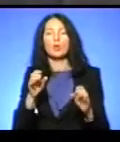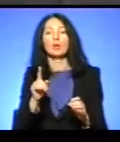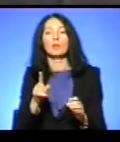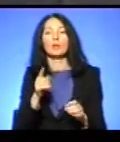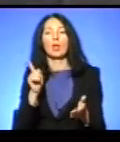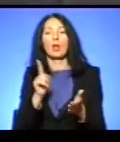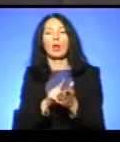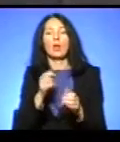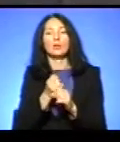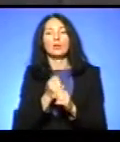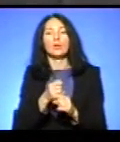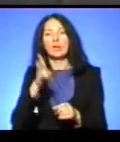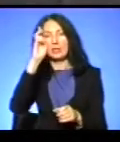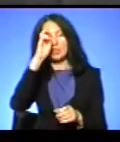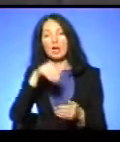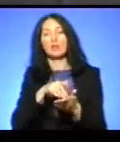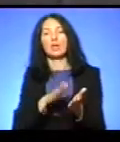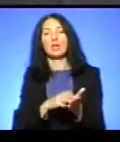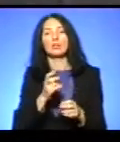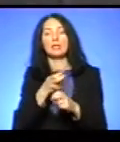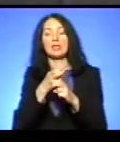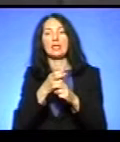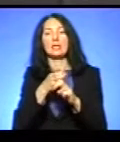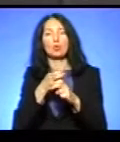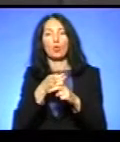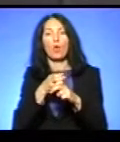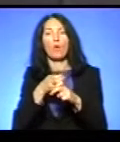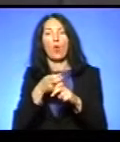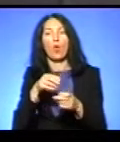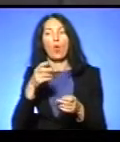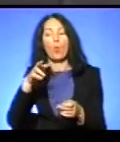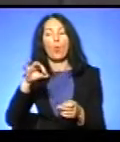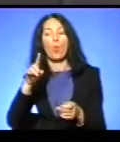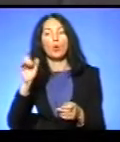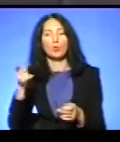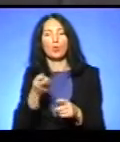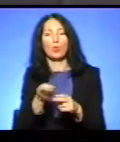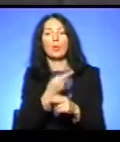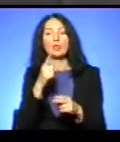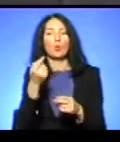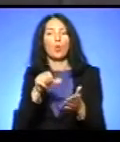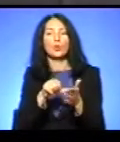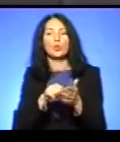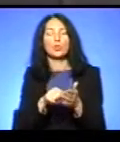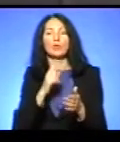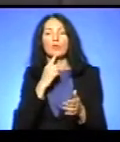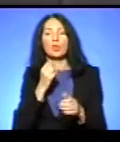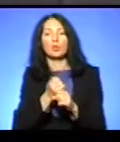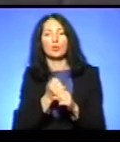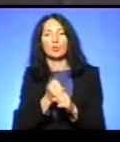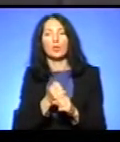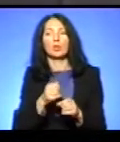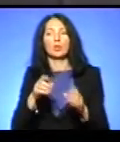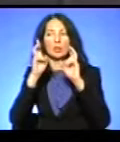запрацювати державний реєстр кісткового мозку. Без його участі досить важко щось зробити. Оскільки держава прописала все таким